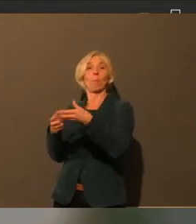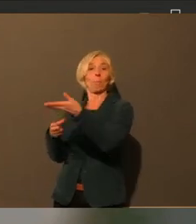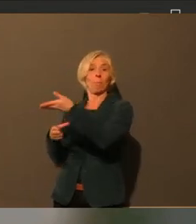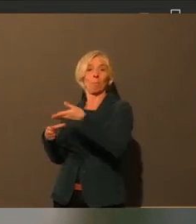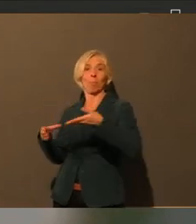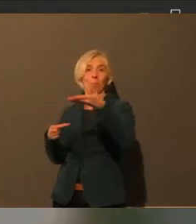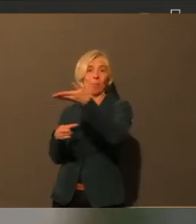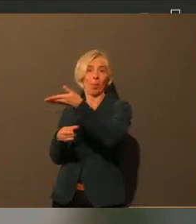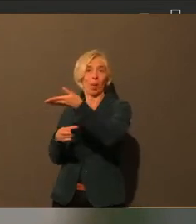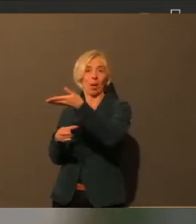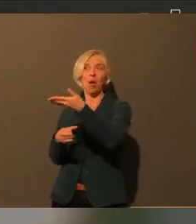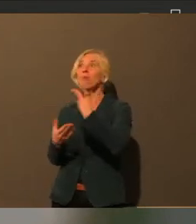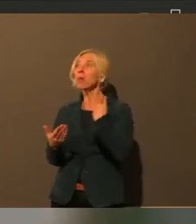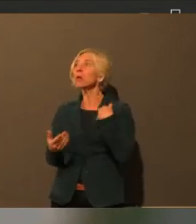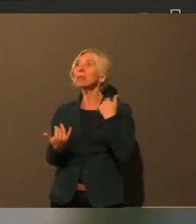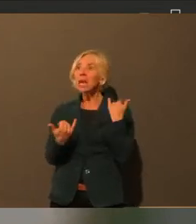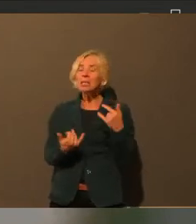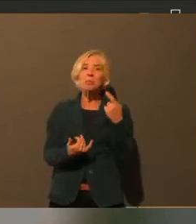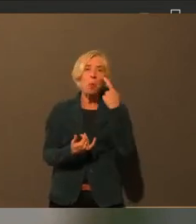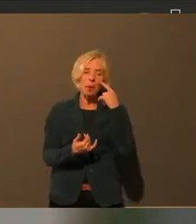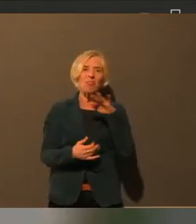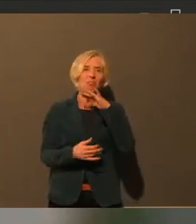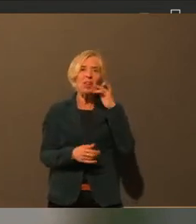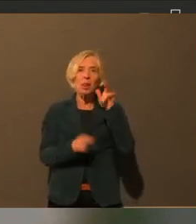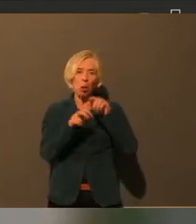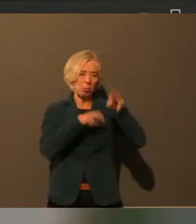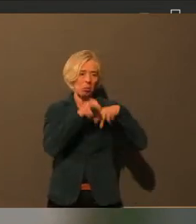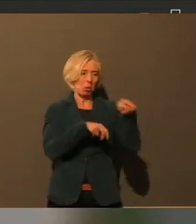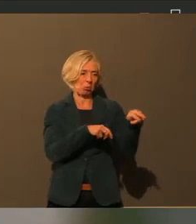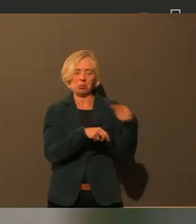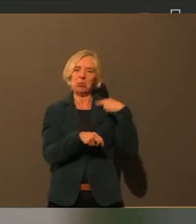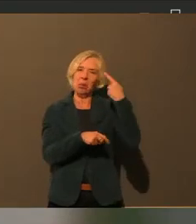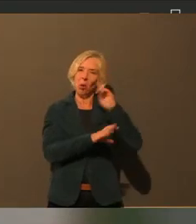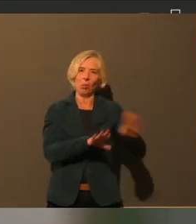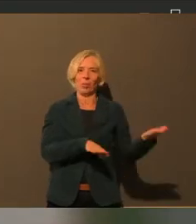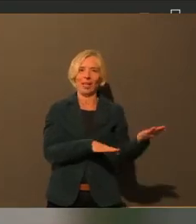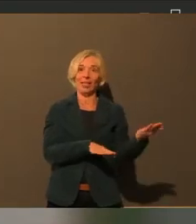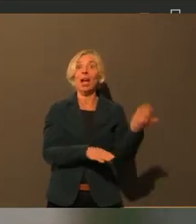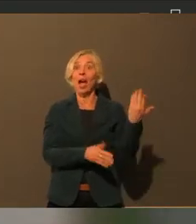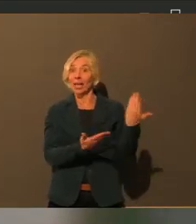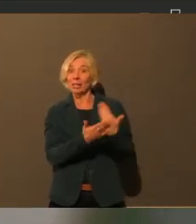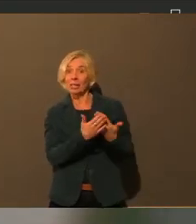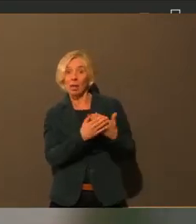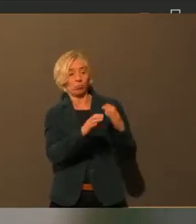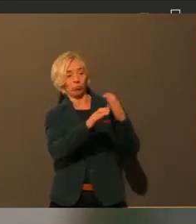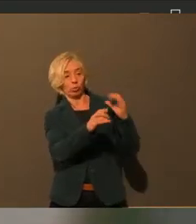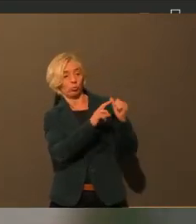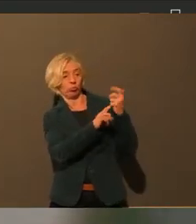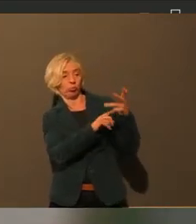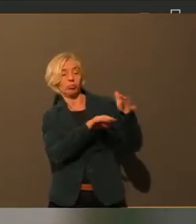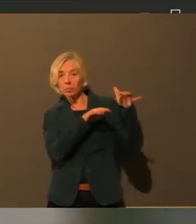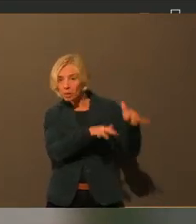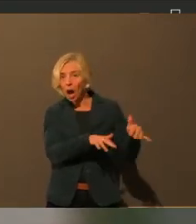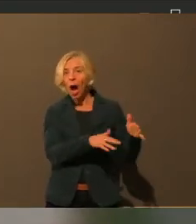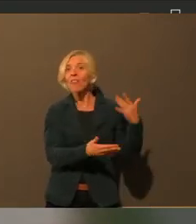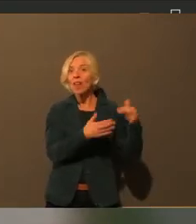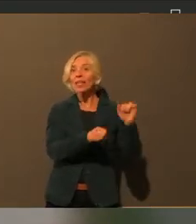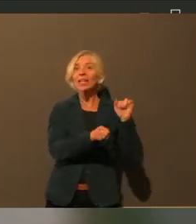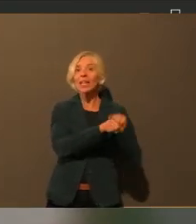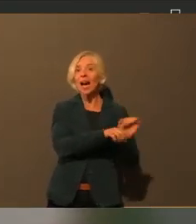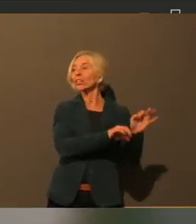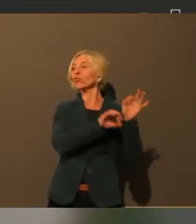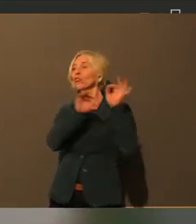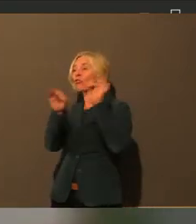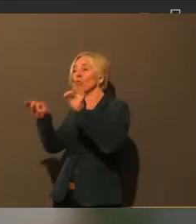Und ich glaube auch, dass die Kapazitäten da vielleicht da wären, zumindest die Risikogruppen damit abzudecken, die den Dienst vielleicht auch